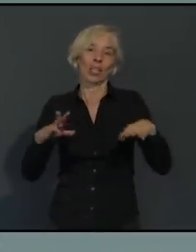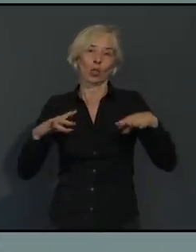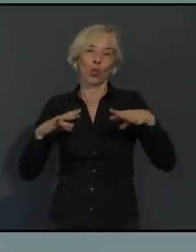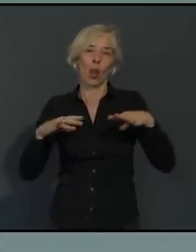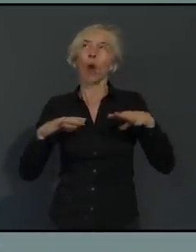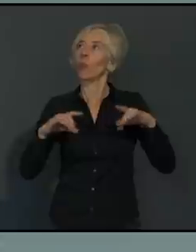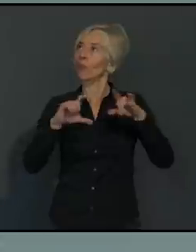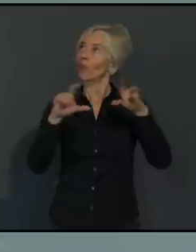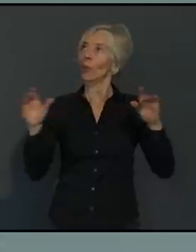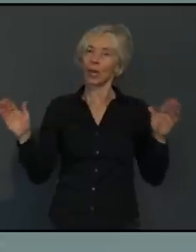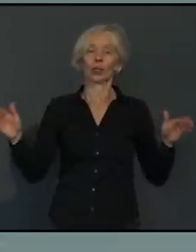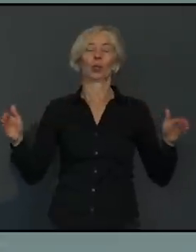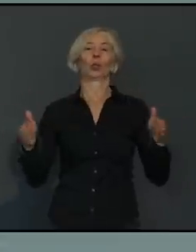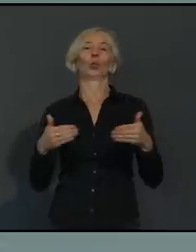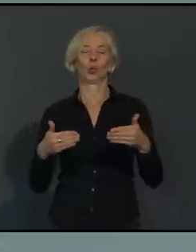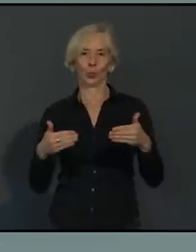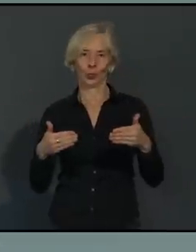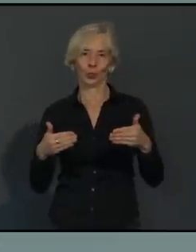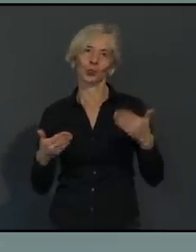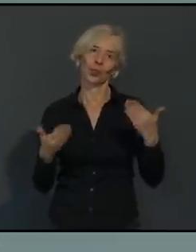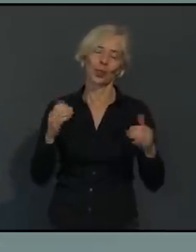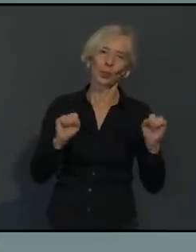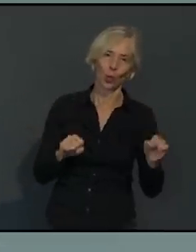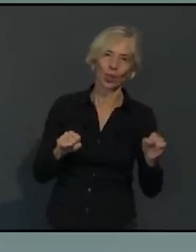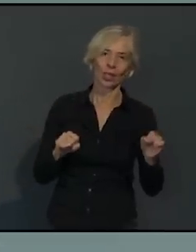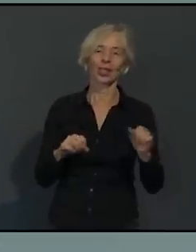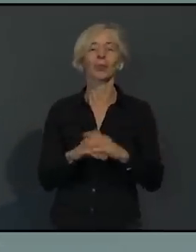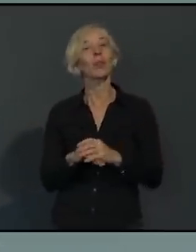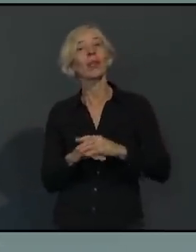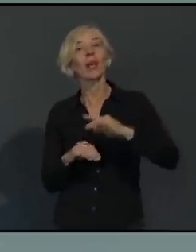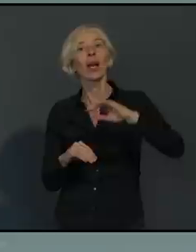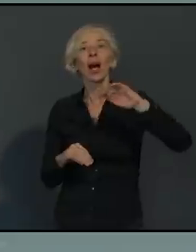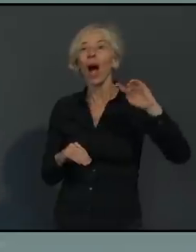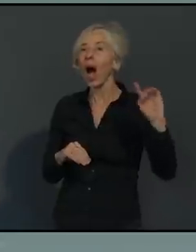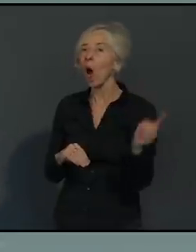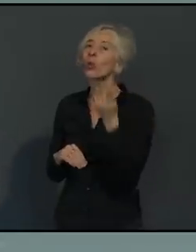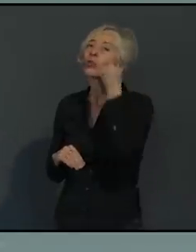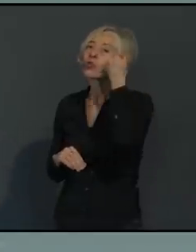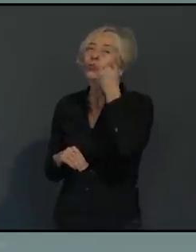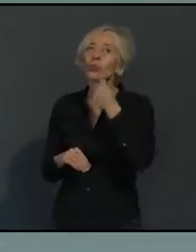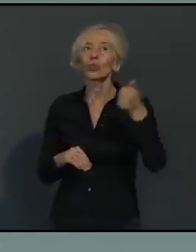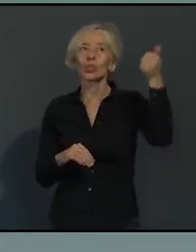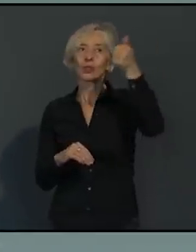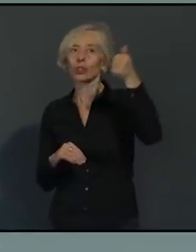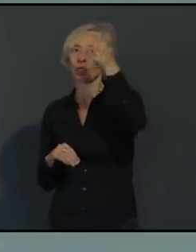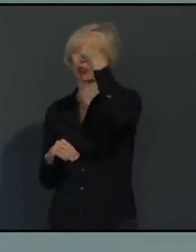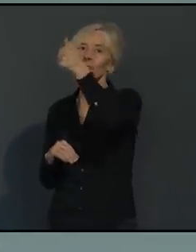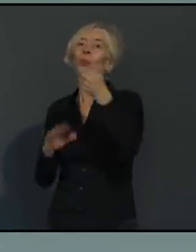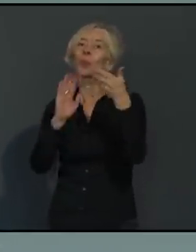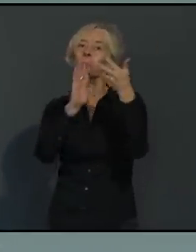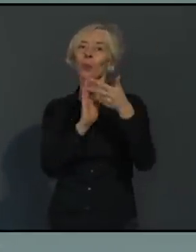und weniger Infektionsquellen auch zu bieten. Und genauso möchte ich auch noch mal dringend darum bitten, zu prüfen, inwiefern den